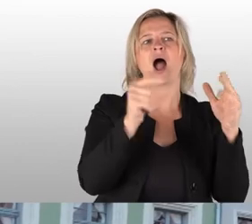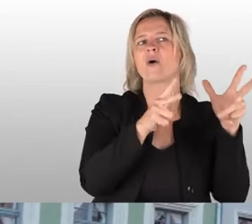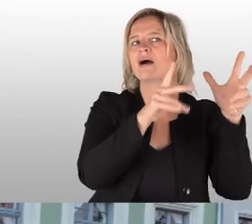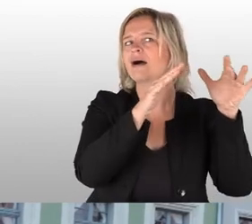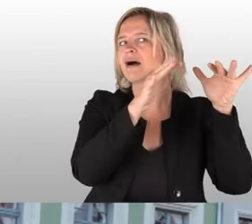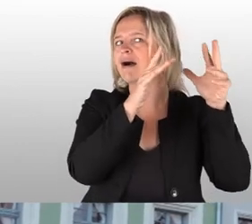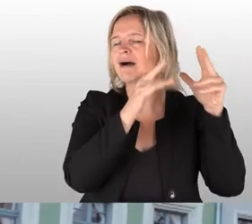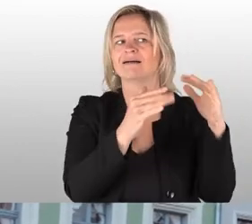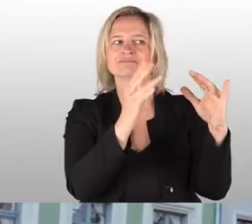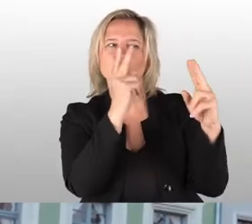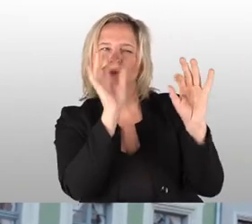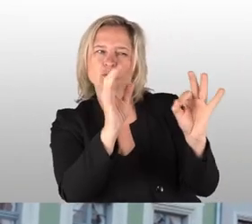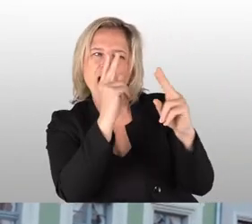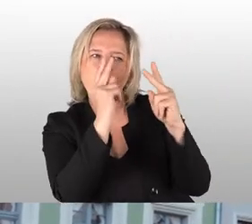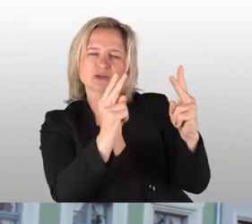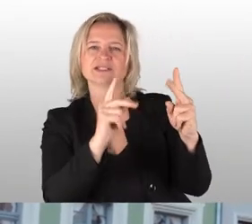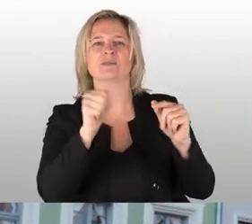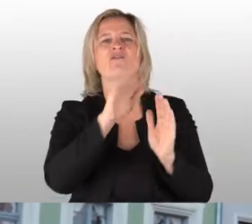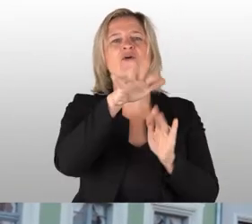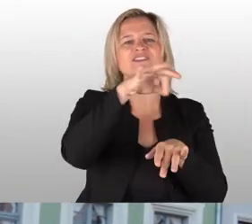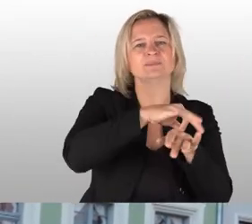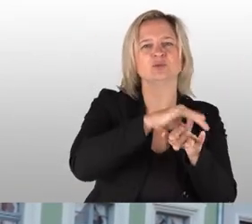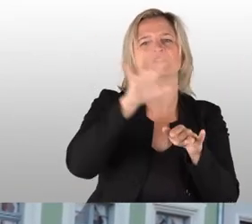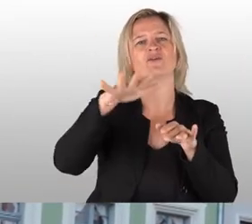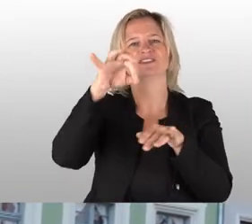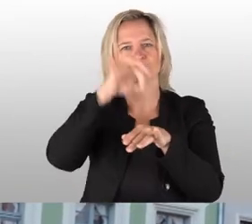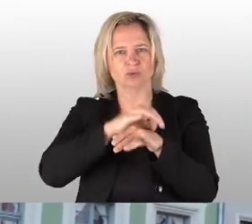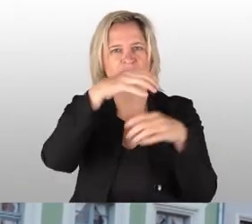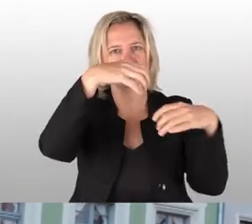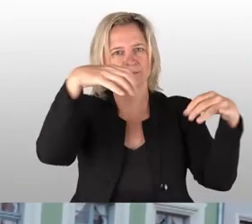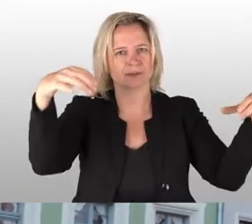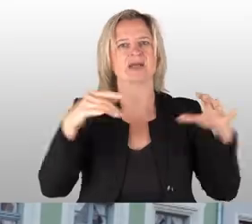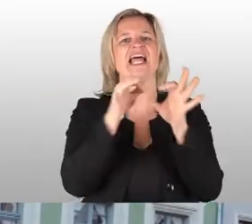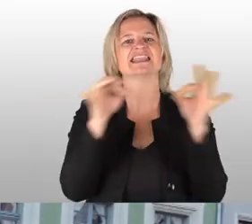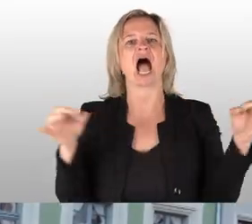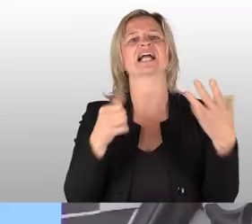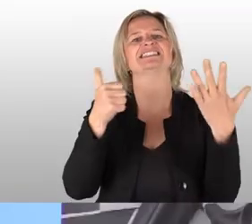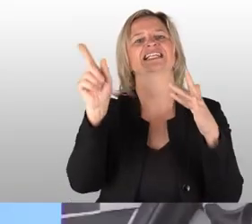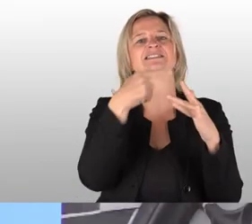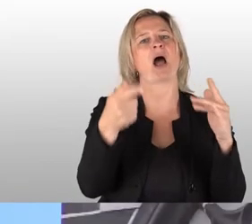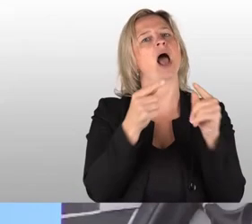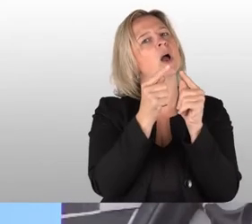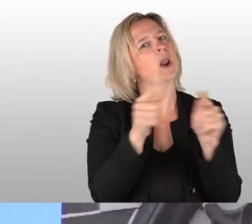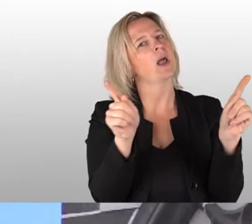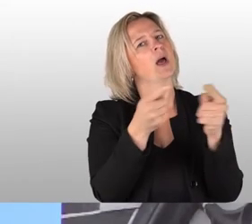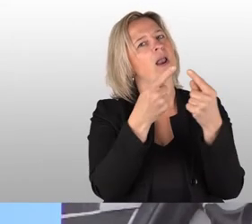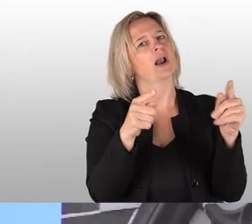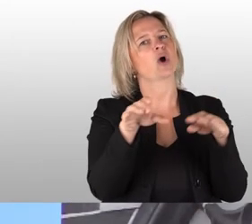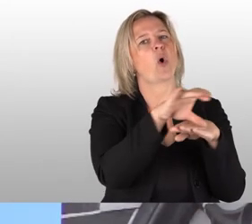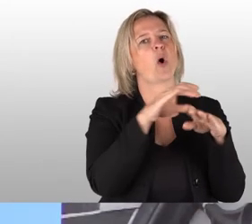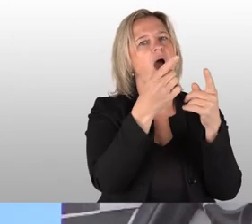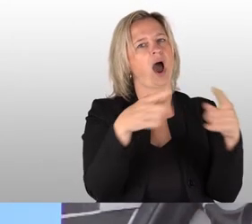die klingen auch gut. Jede Viertelstunde schlagen sie mindestens einmal an. Und sechsmal am Tag wird ein kleiner Choral gespielt.